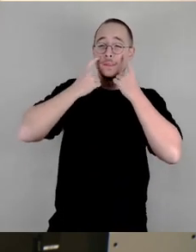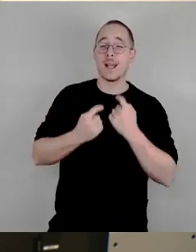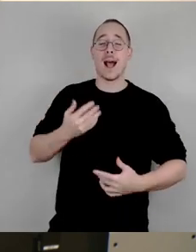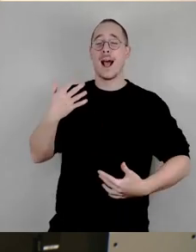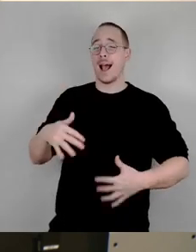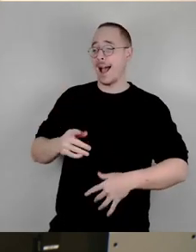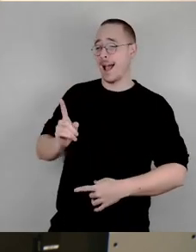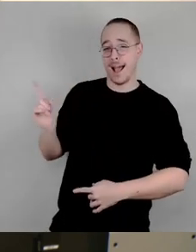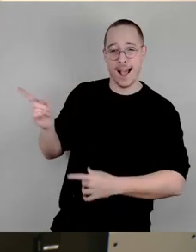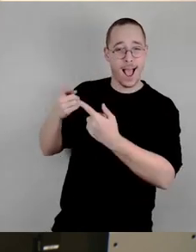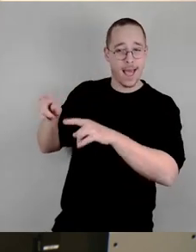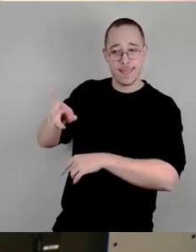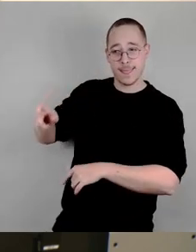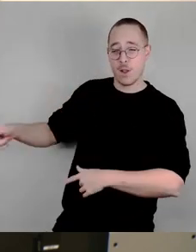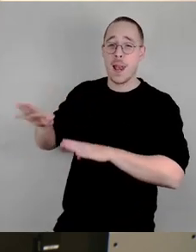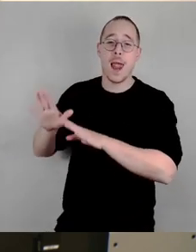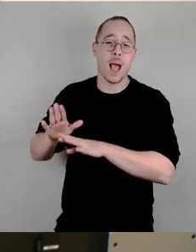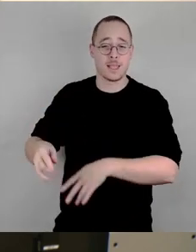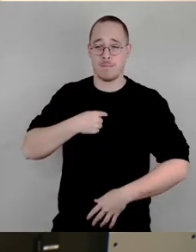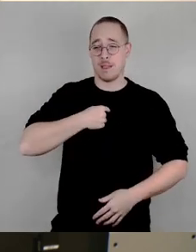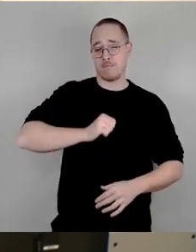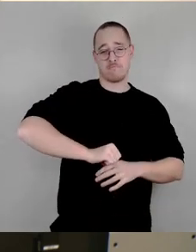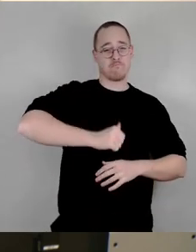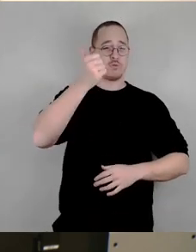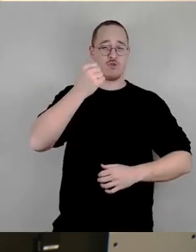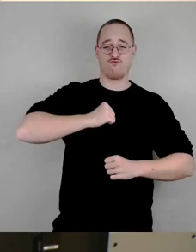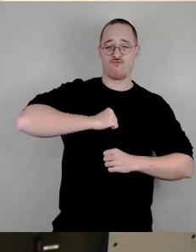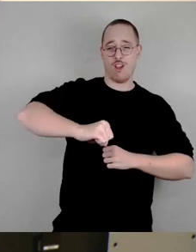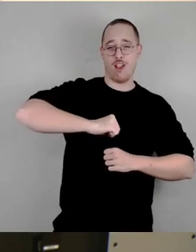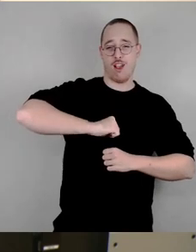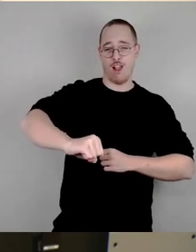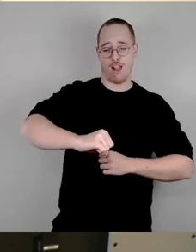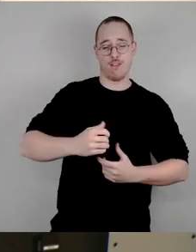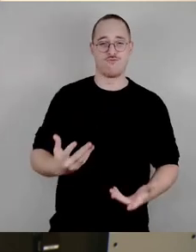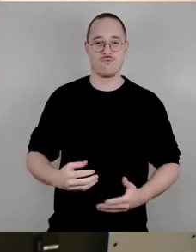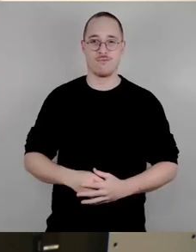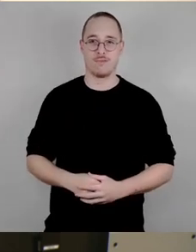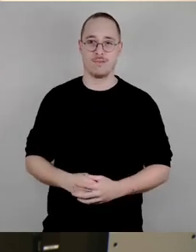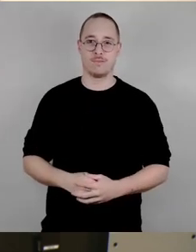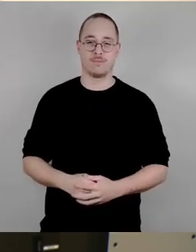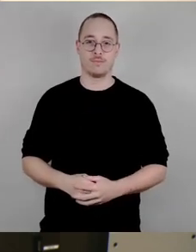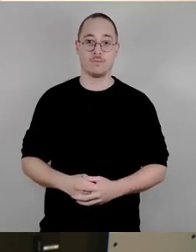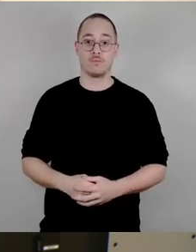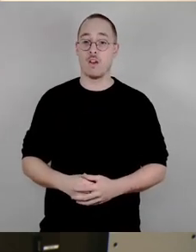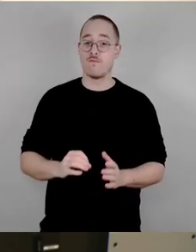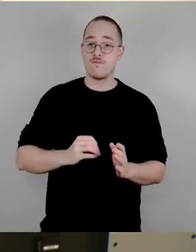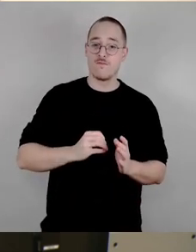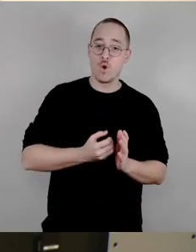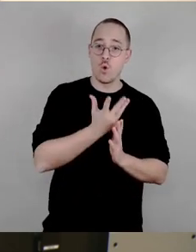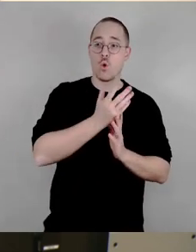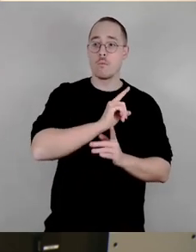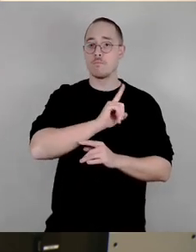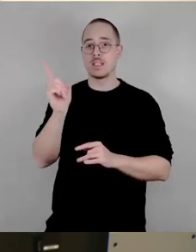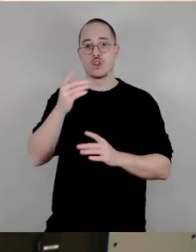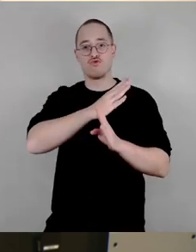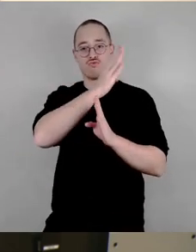ist ein Wunderkind Von früh bis spät trainieren Um sich nicht zu blamieren Statt